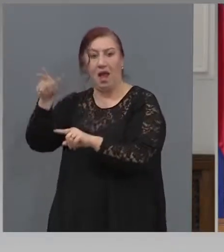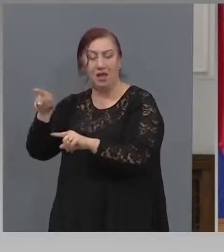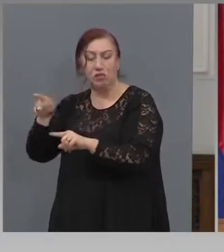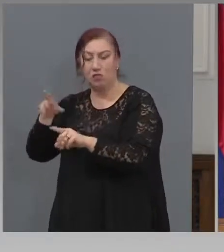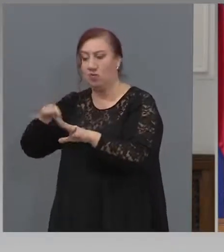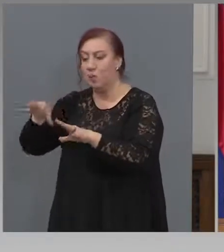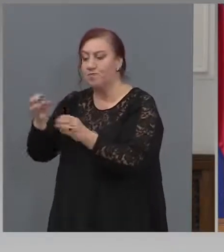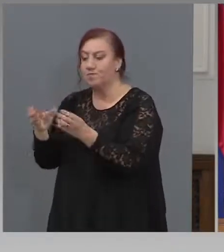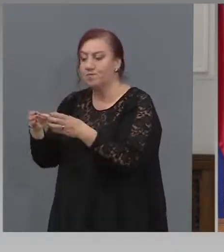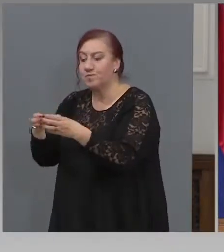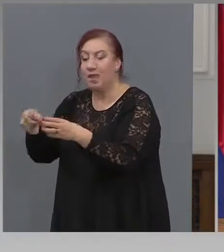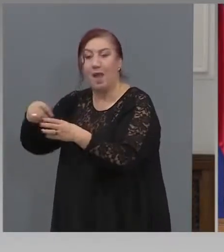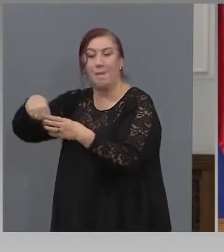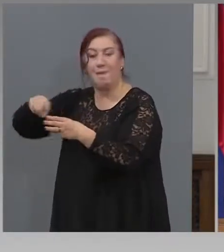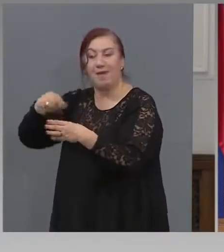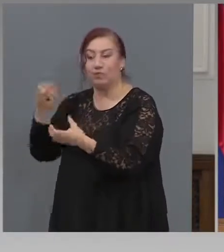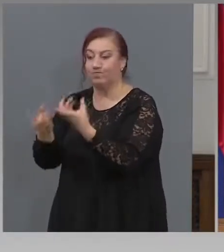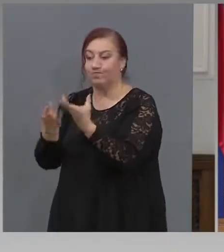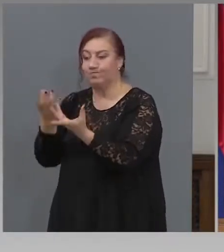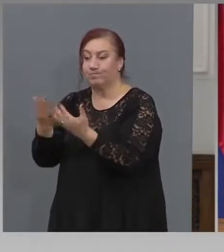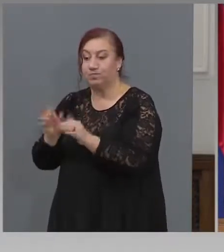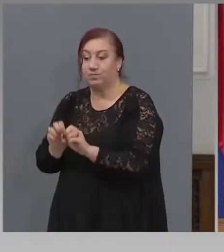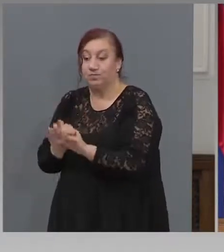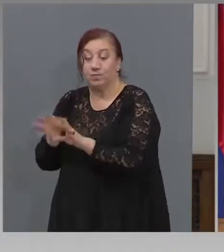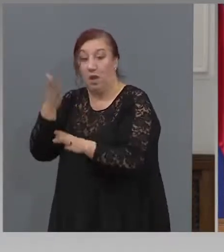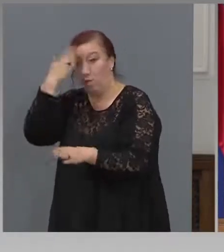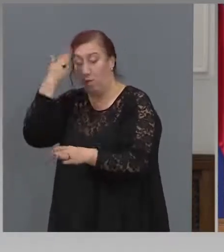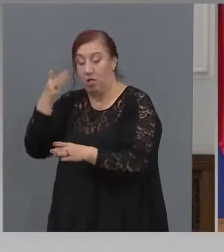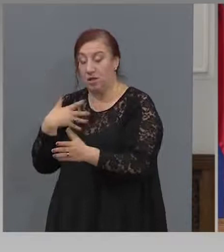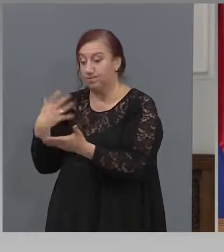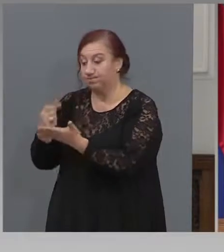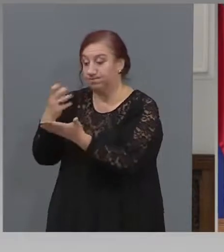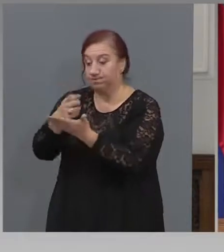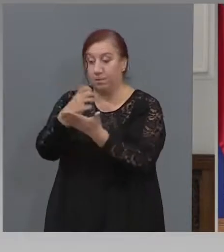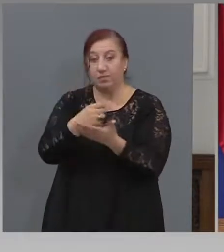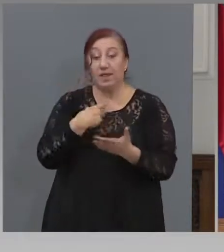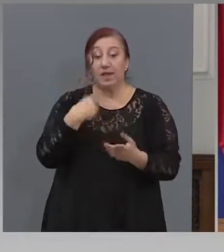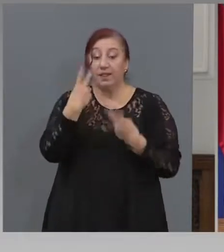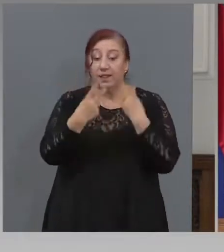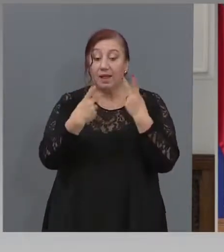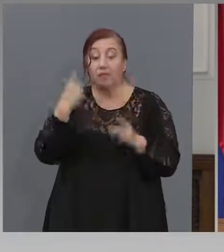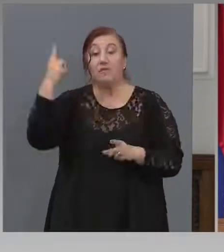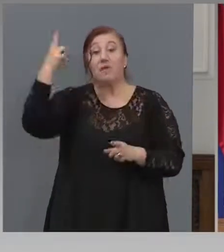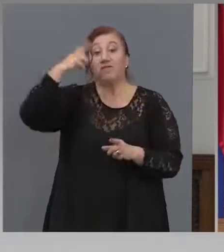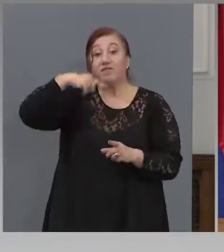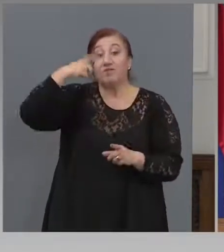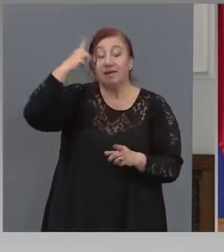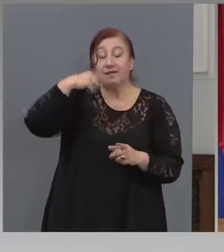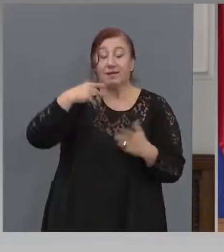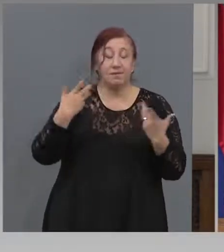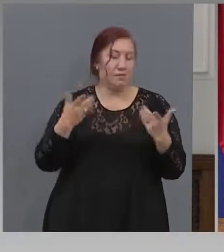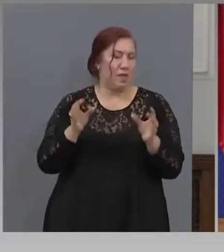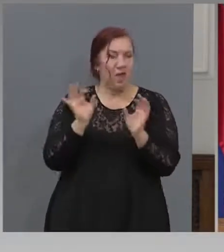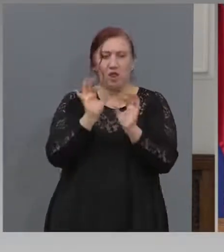Така че, ден за ден наблюдаваме ситуацията. Нищо не е отминало, нищо не сме обещали,